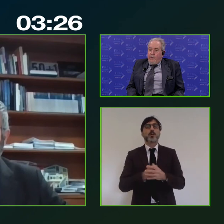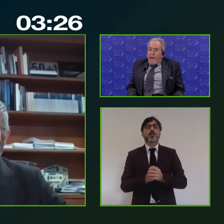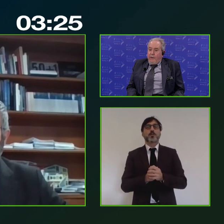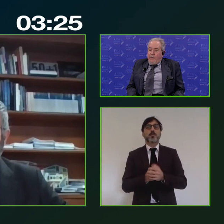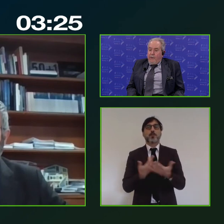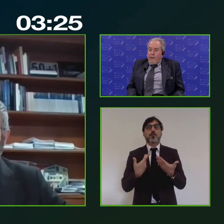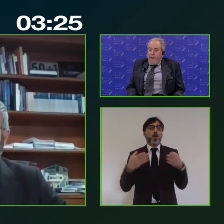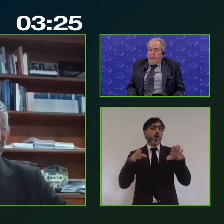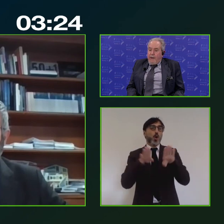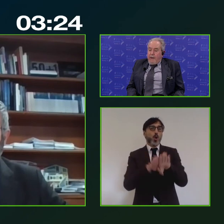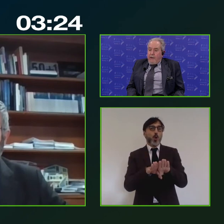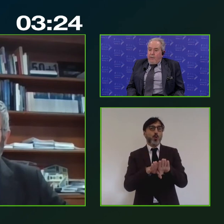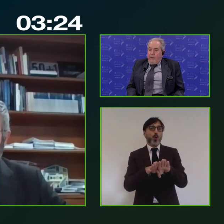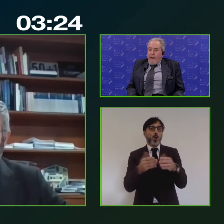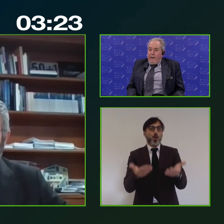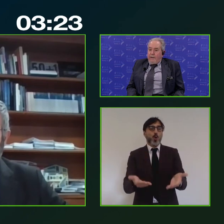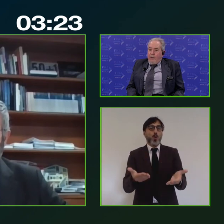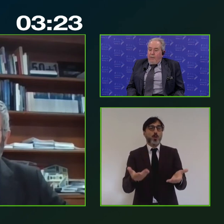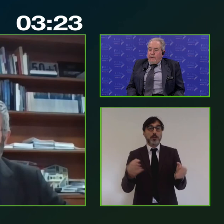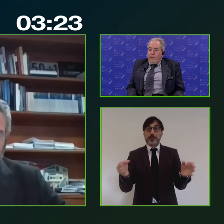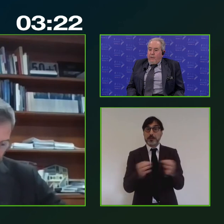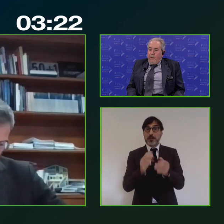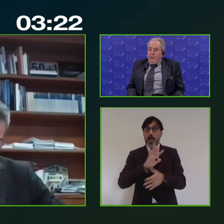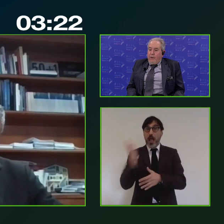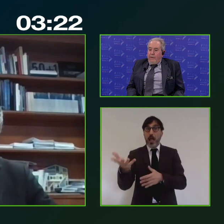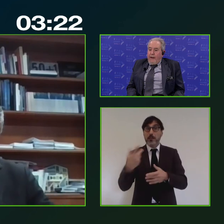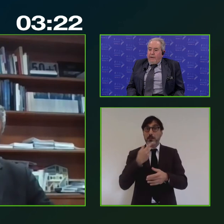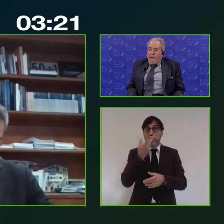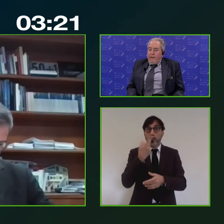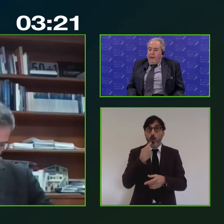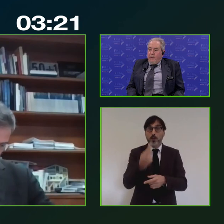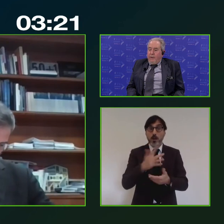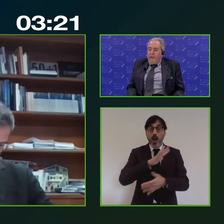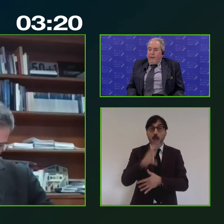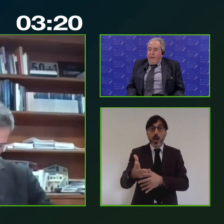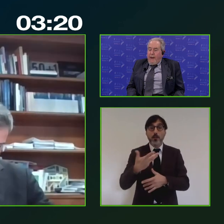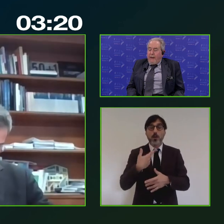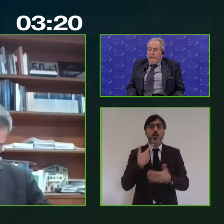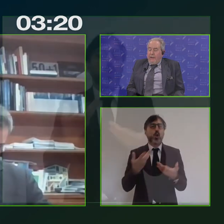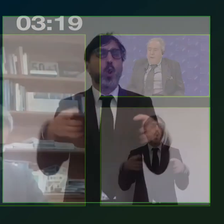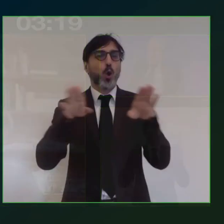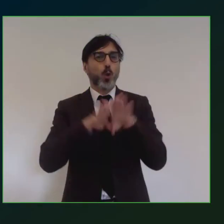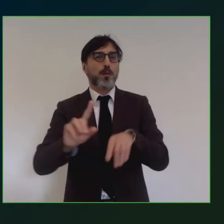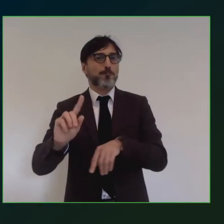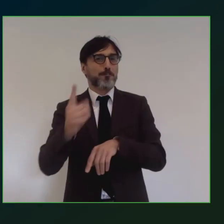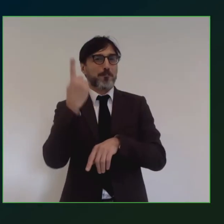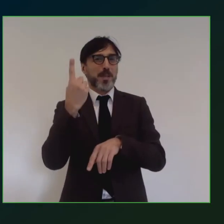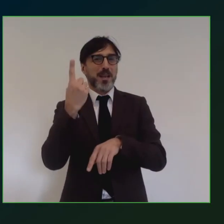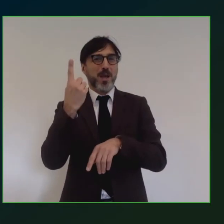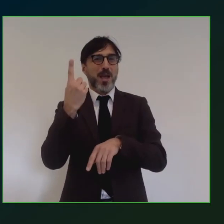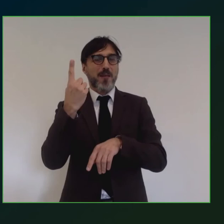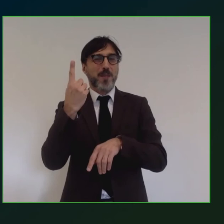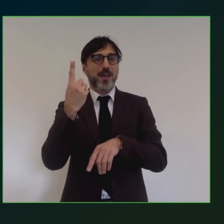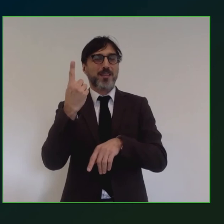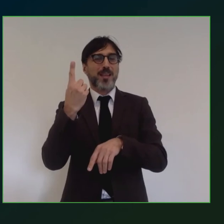chiuderei qui questa se tu non hai altri commenti su quello che sono arrivati chiuderei qui questa prima parte del nostro del nostro